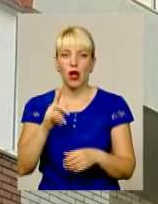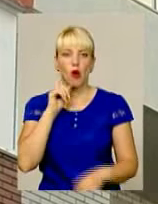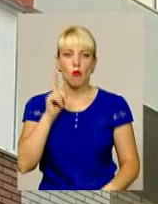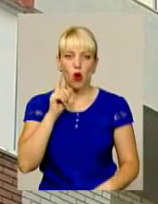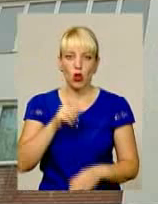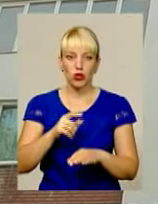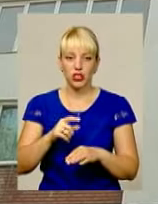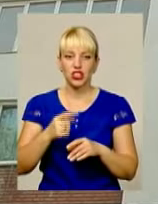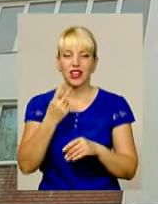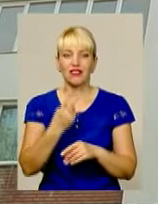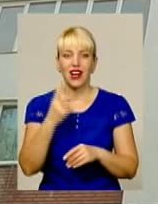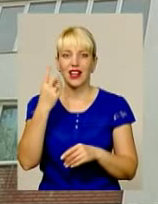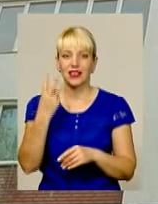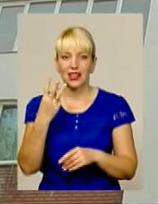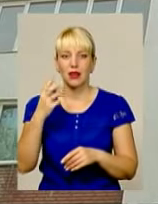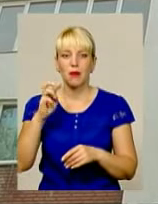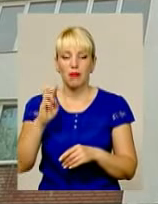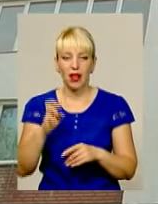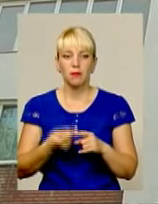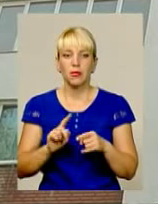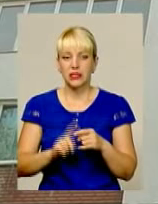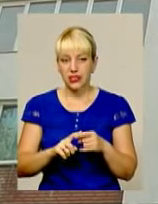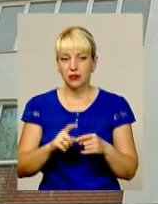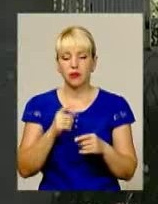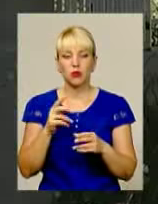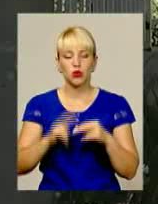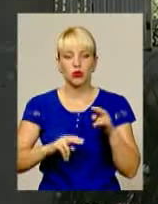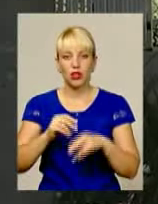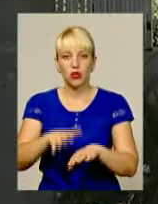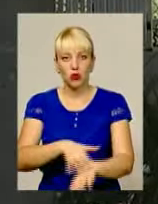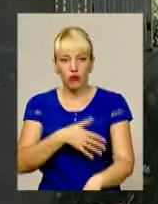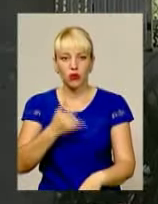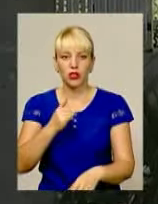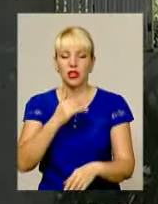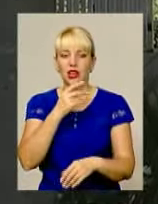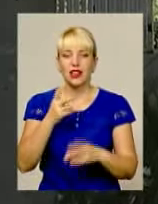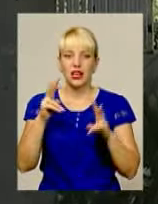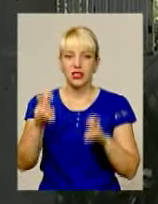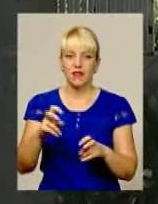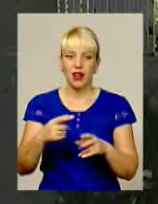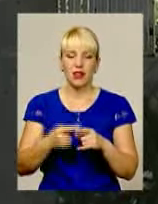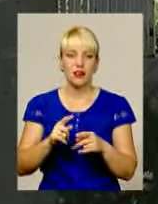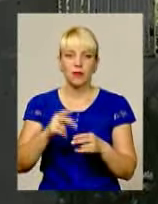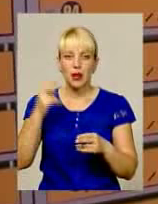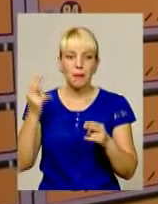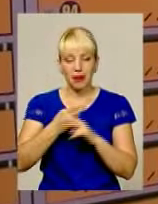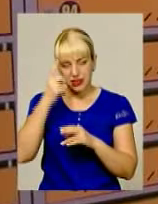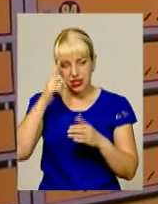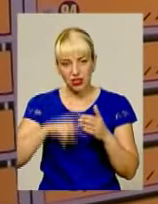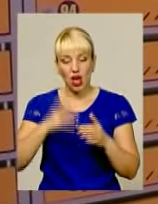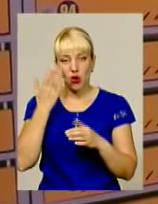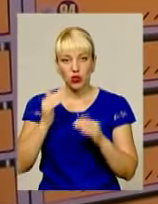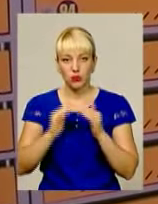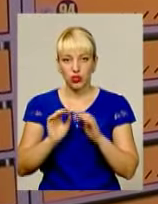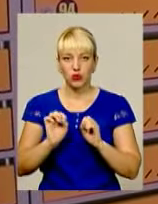.3Б». Ця багатоповерхівка має довгу історію. Її будували багато років і навіть називали безнадійною. Коли будинок таки